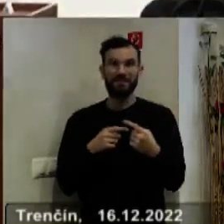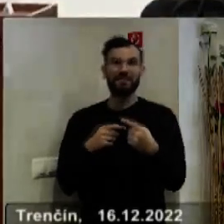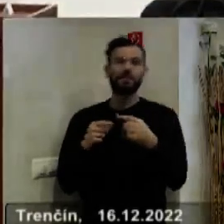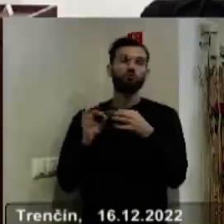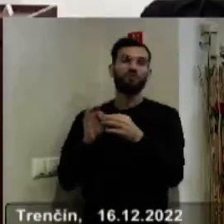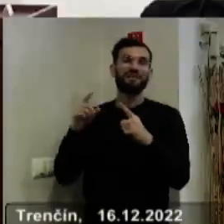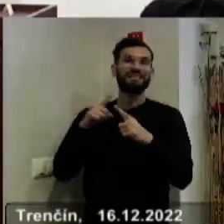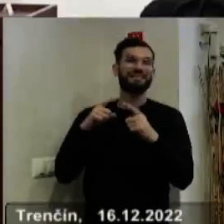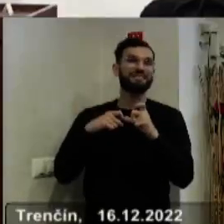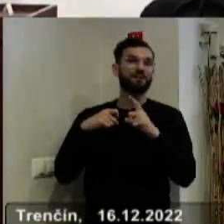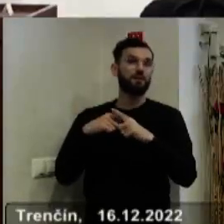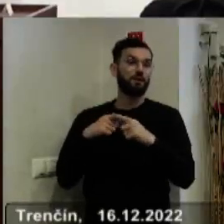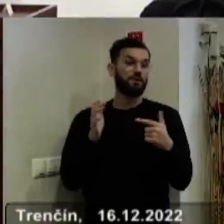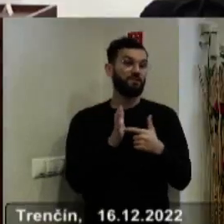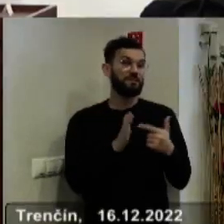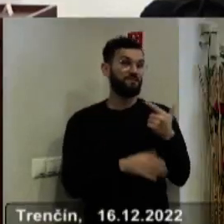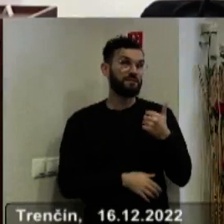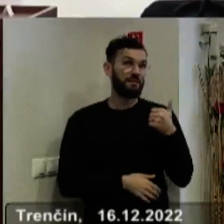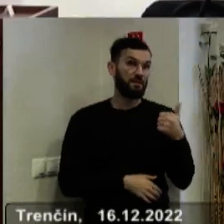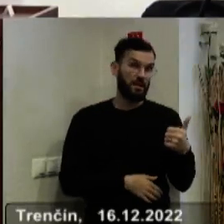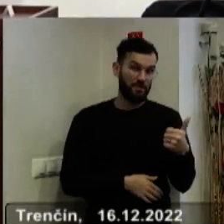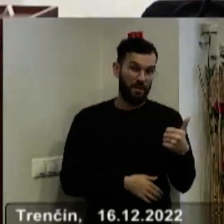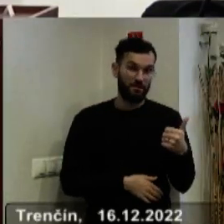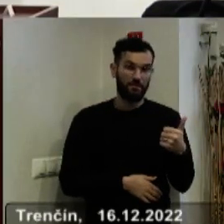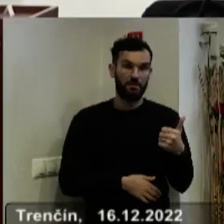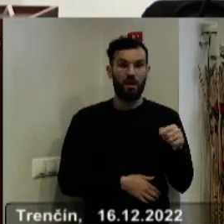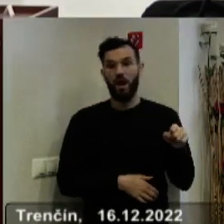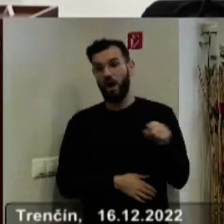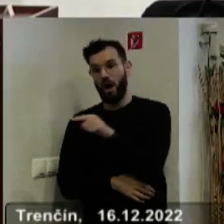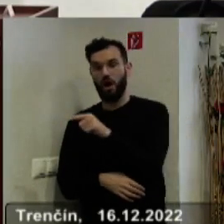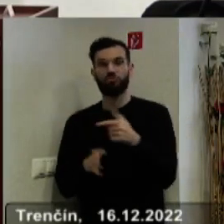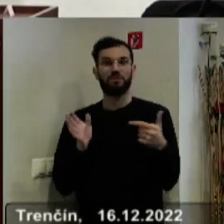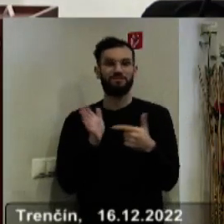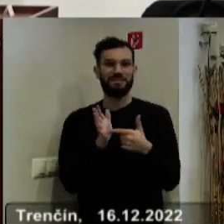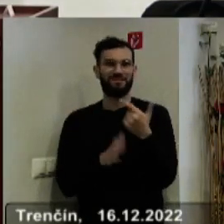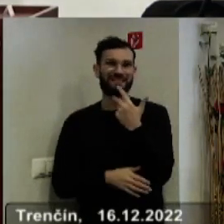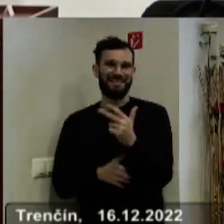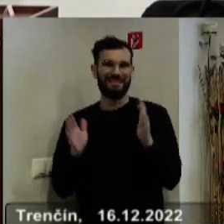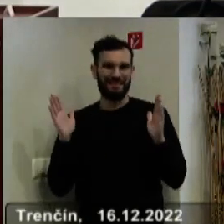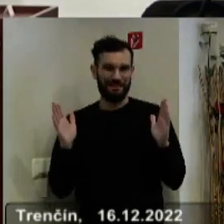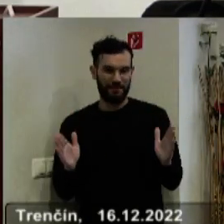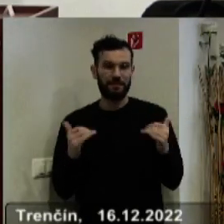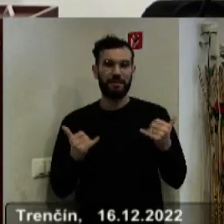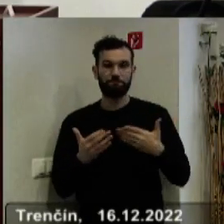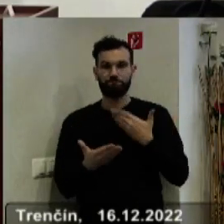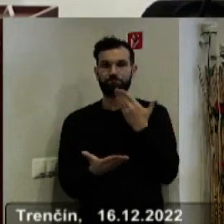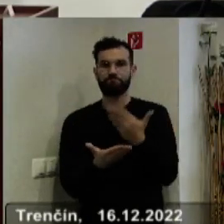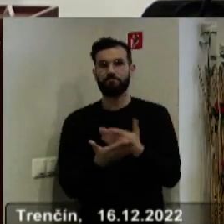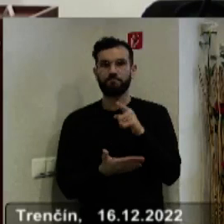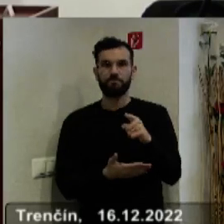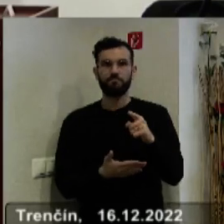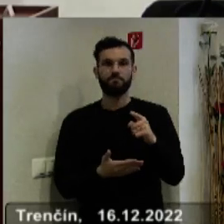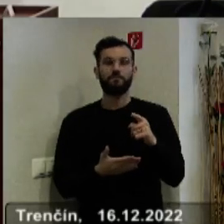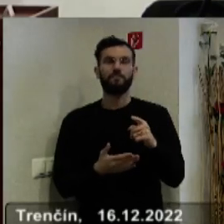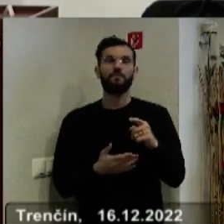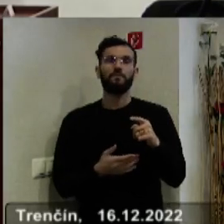zámerov TSK na obdobie rokov 2021 už 2023 predkladá pani